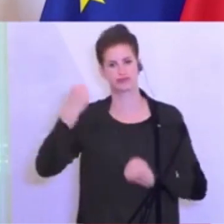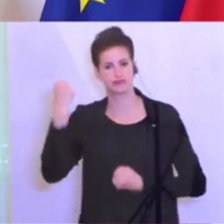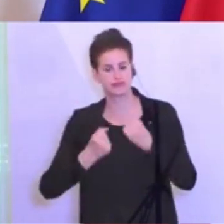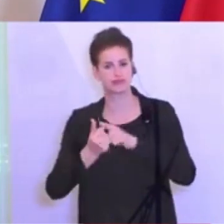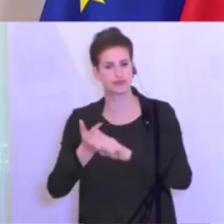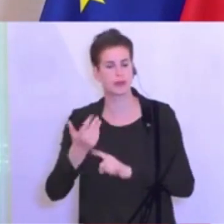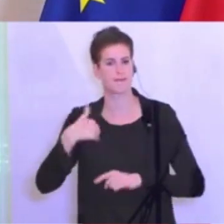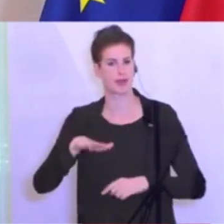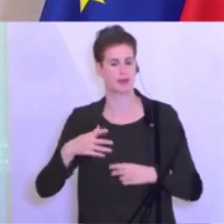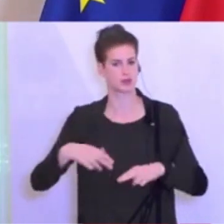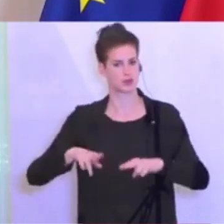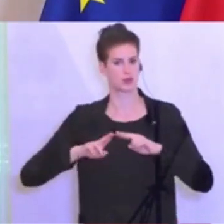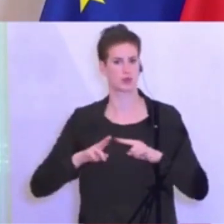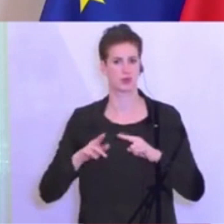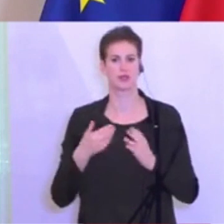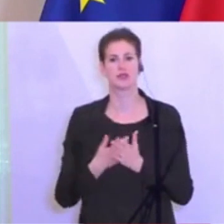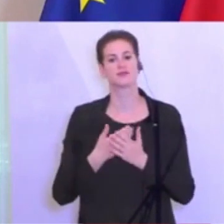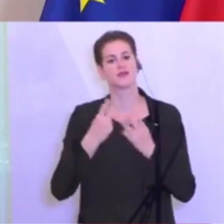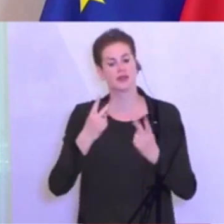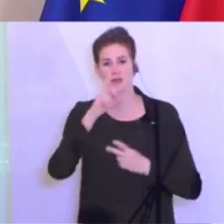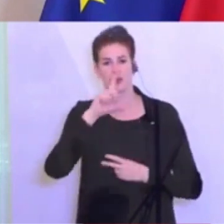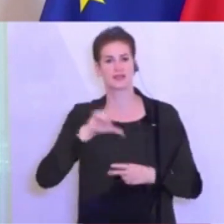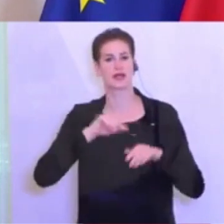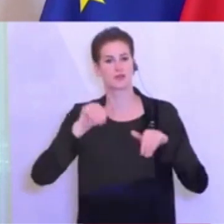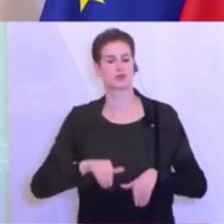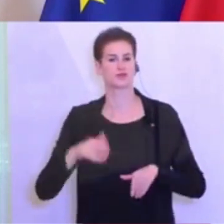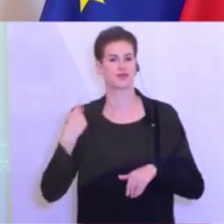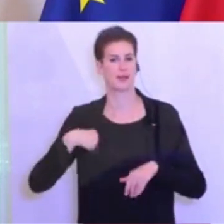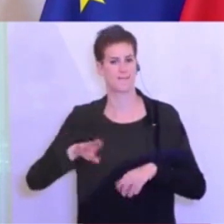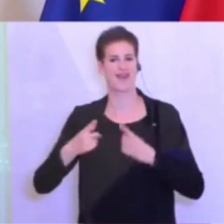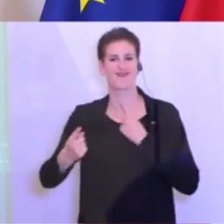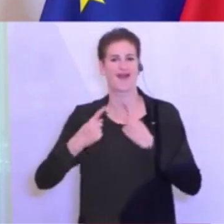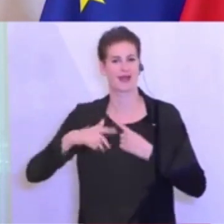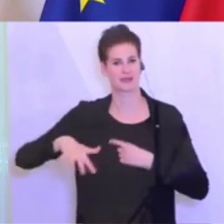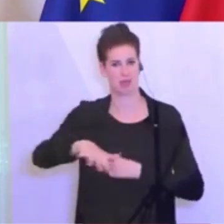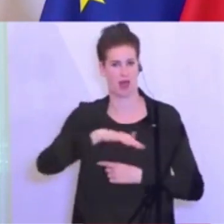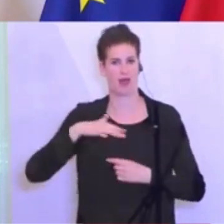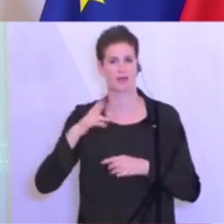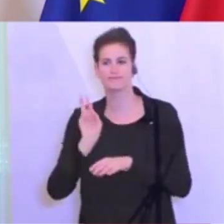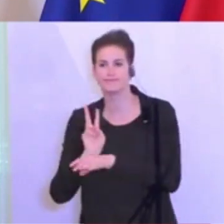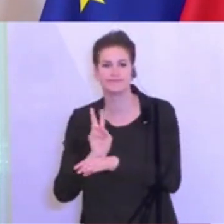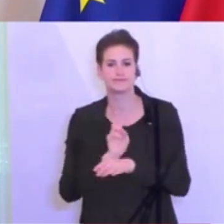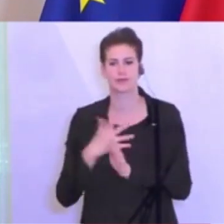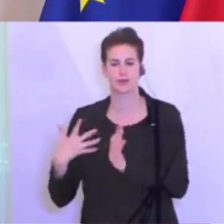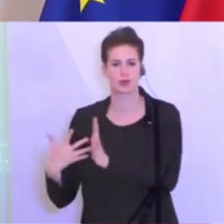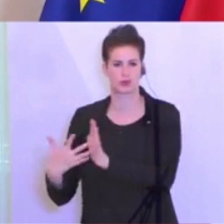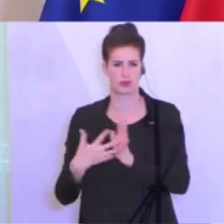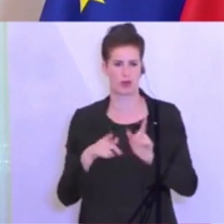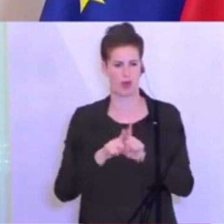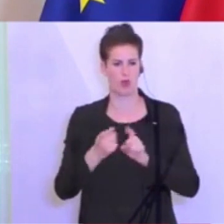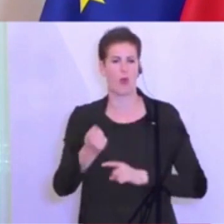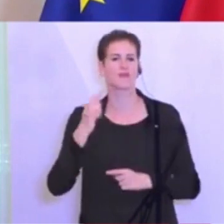Verkehrsabteilungen. Gerade jetzt auch zum Pfingstwochenende, wo man es versucht, jetzt wieder auch durch eine ganz hohe Kontrolldichte